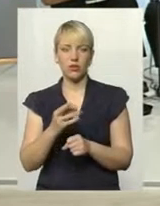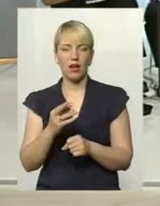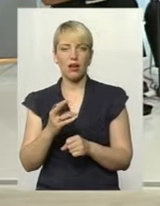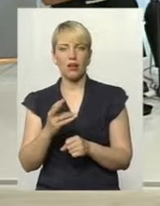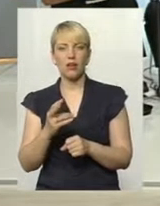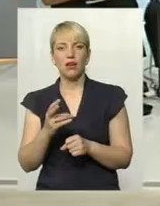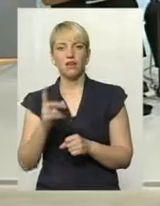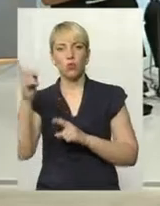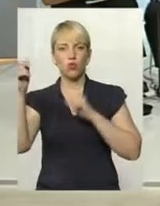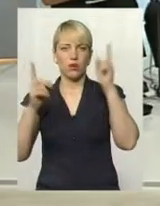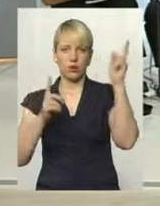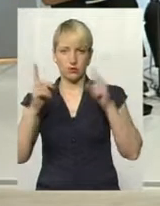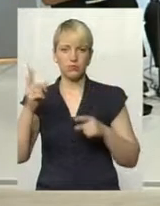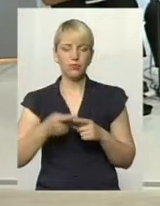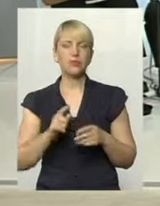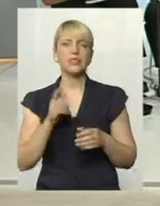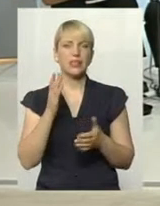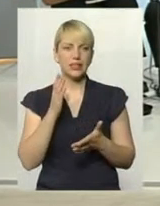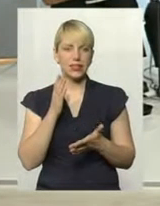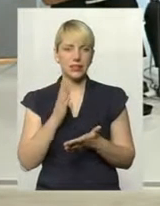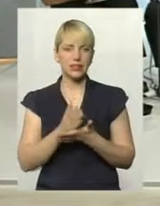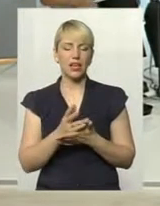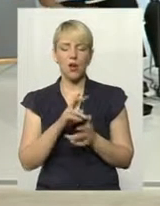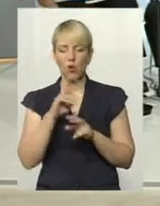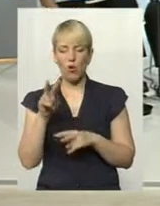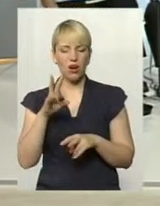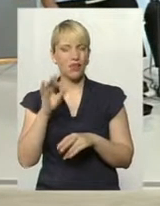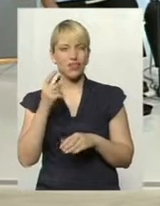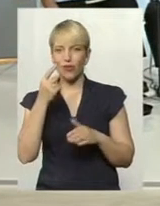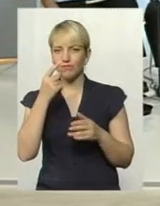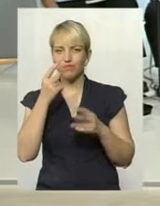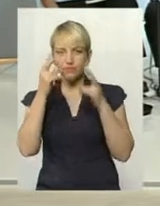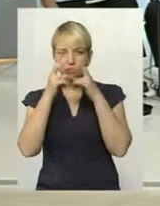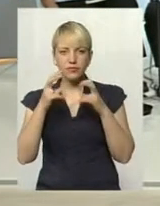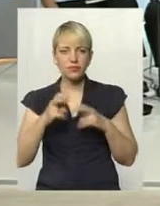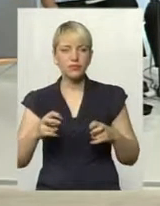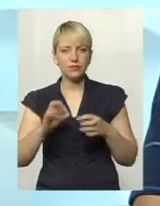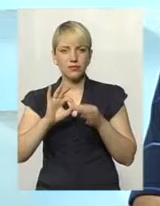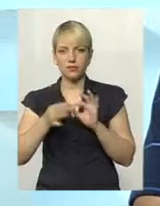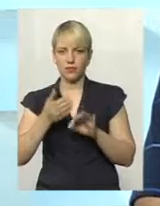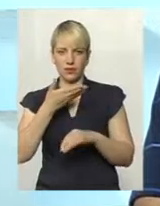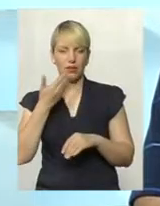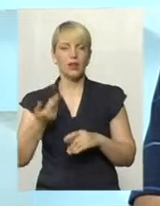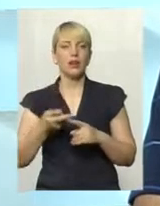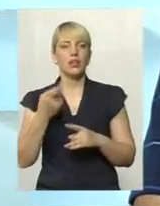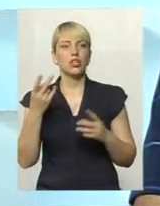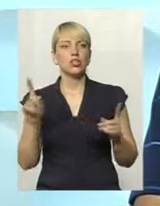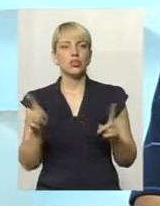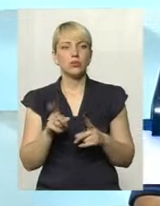Поверхневий огляд існує, але не поглиблений. А для того, щоб дійсно